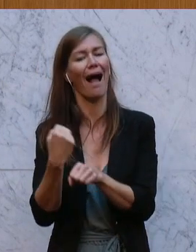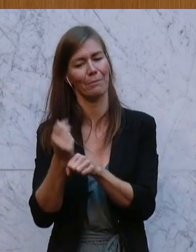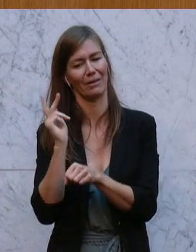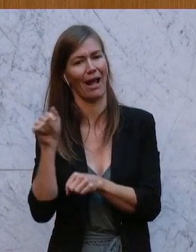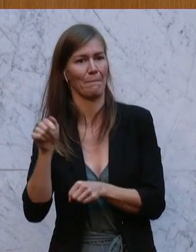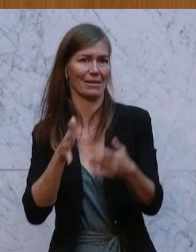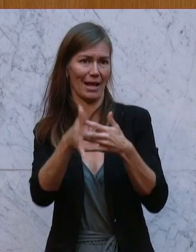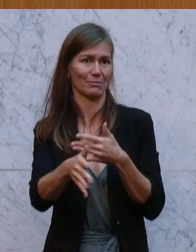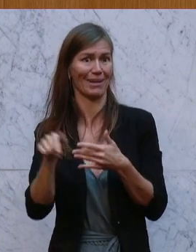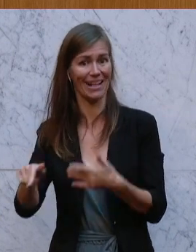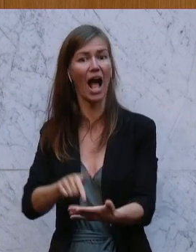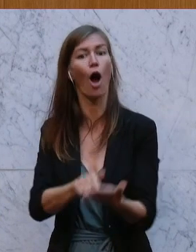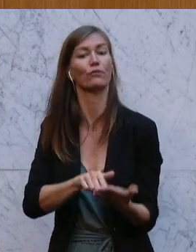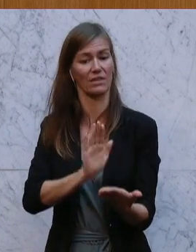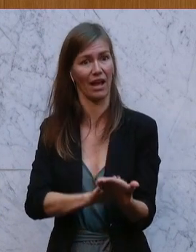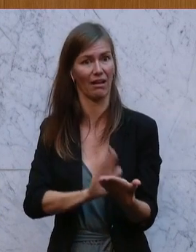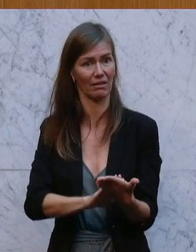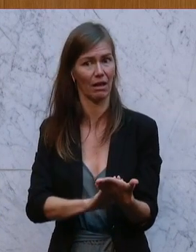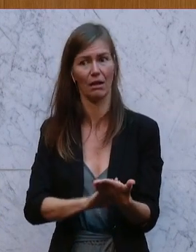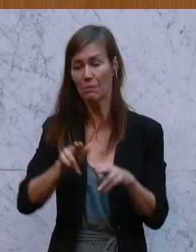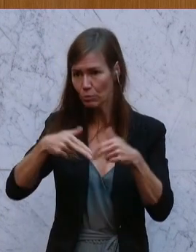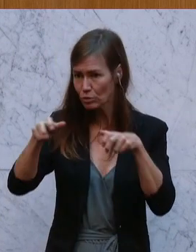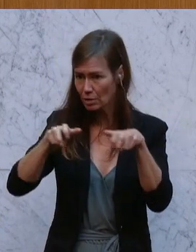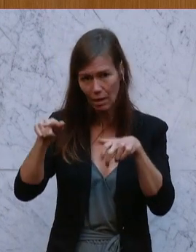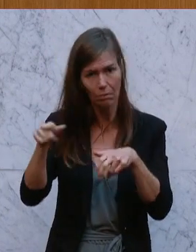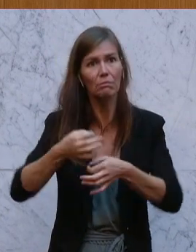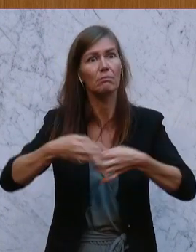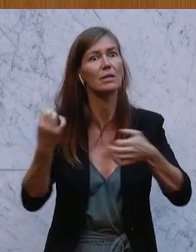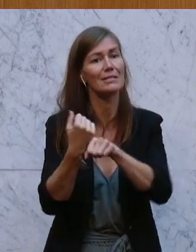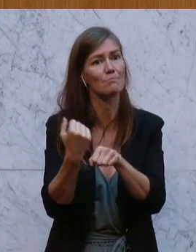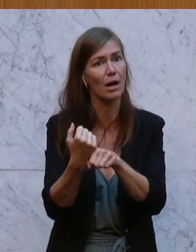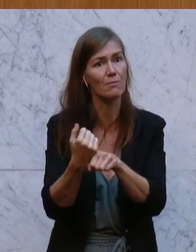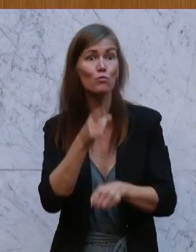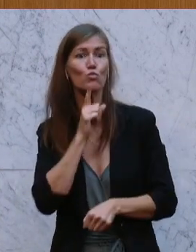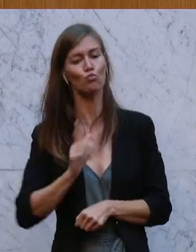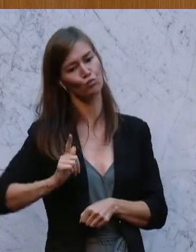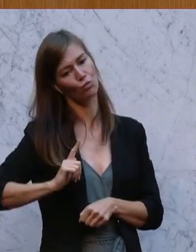für Transparenz sorgt, etwas, was diese Regierung nicht macht, sondern sie schaut nur zu.